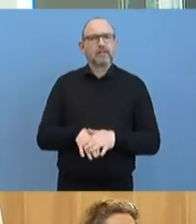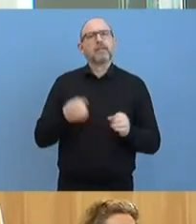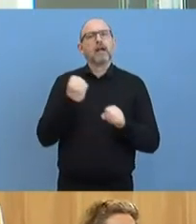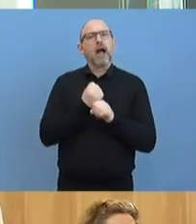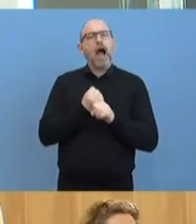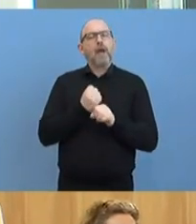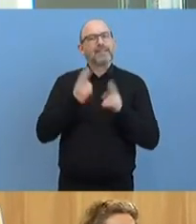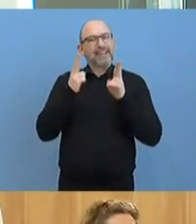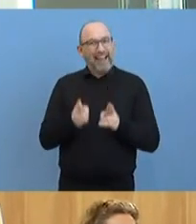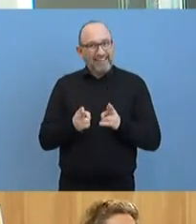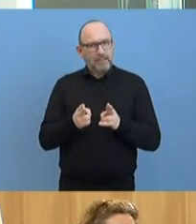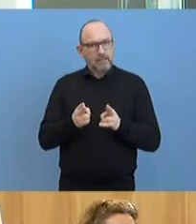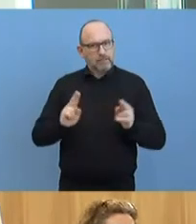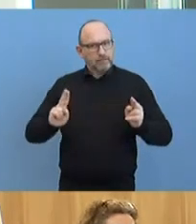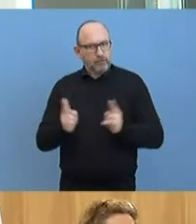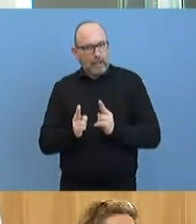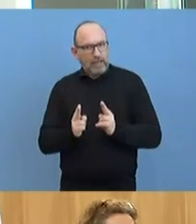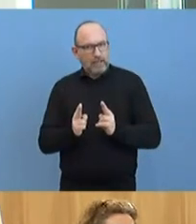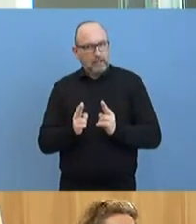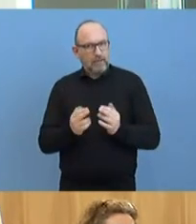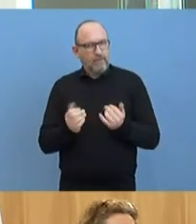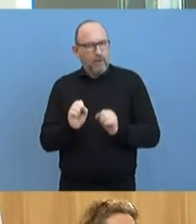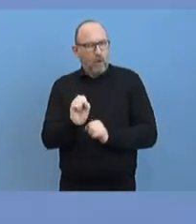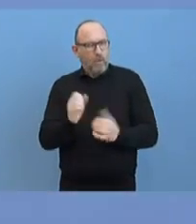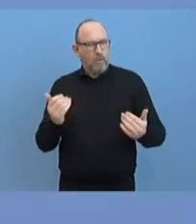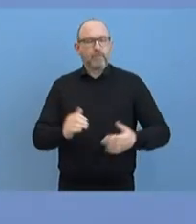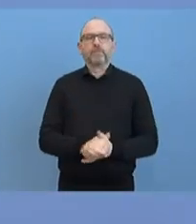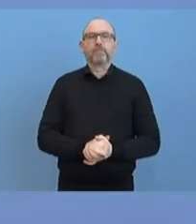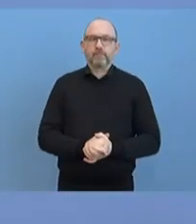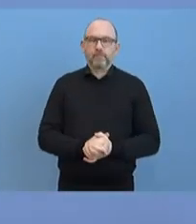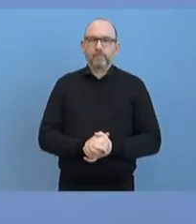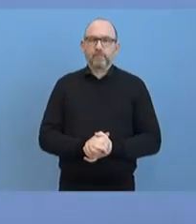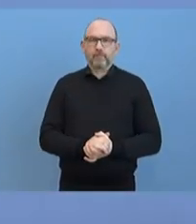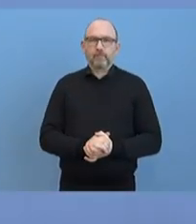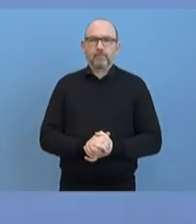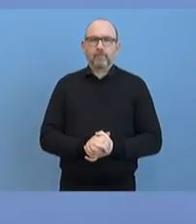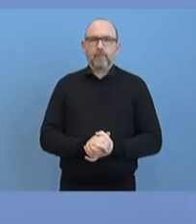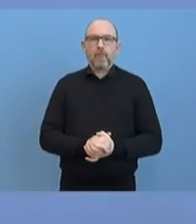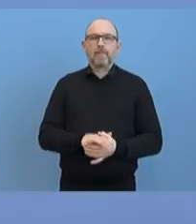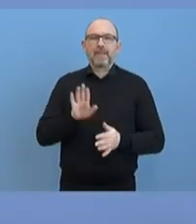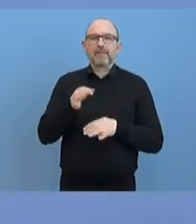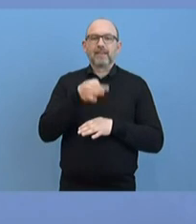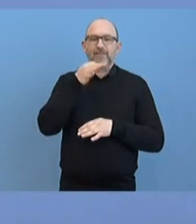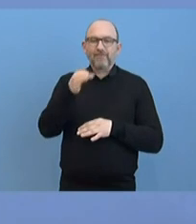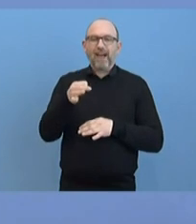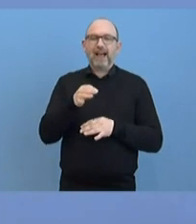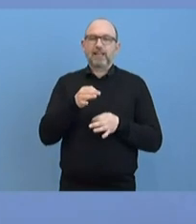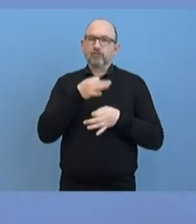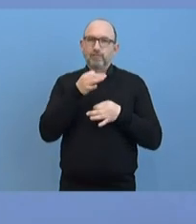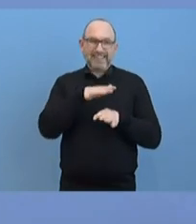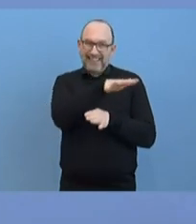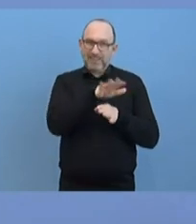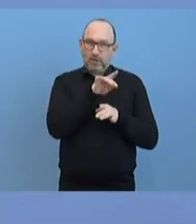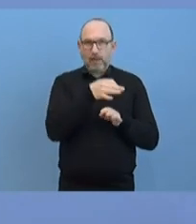beschränkt? Ja, also die Frage müssen Sie an das zuständige Ressort richten. Wir sind